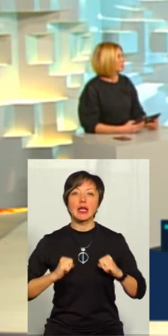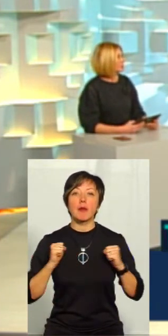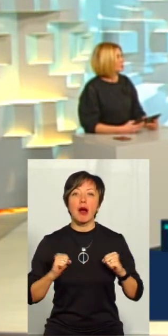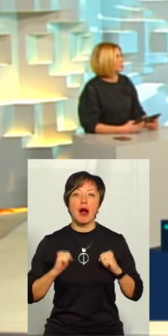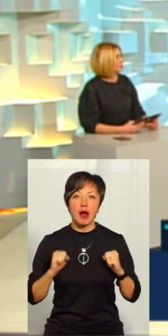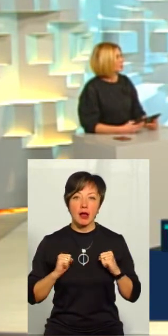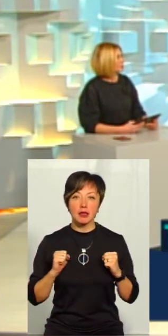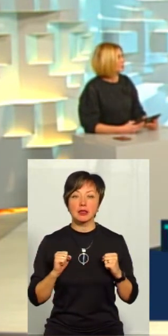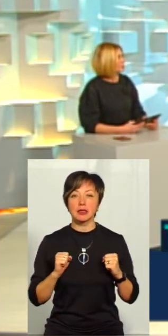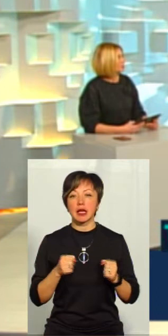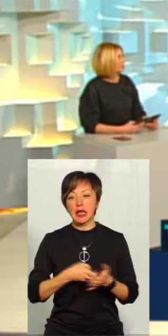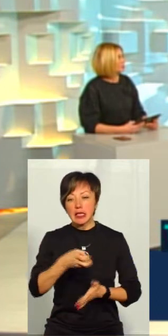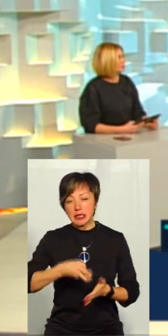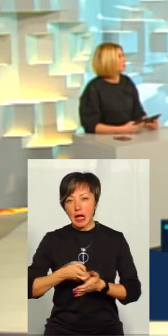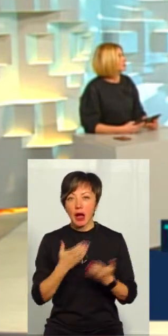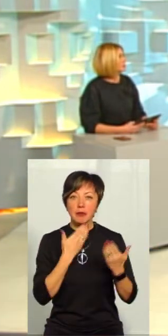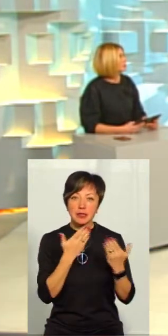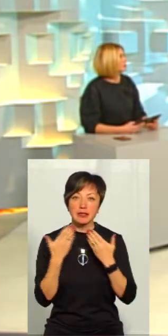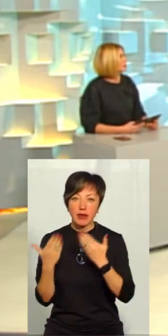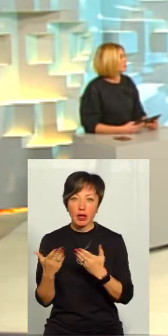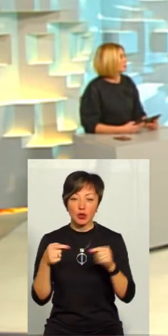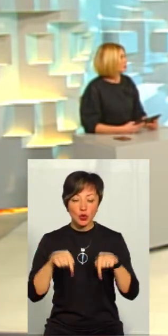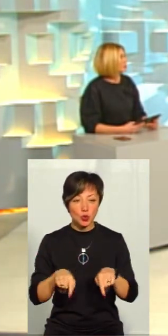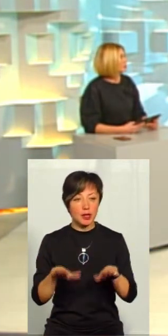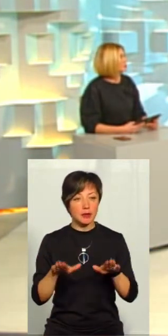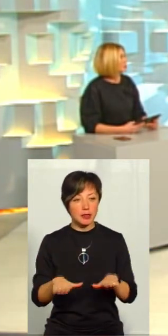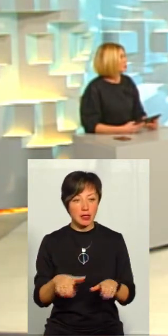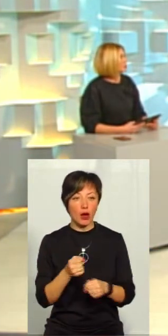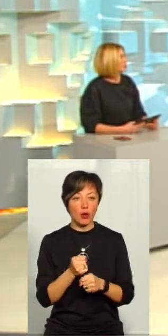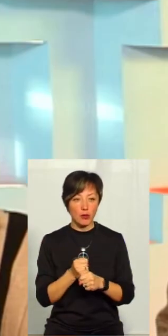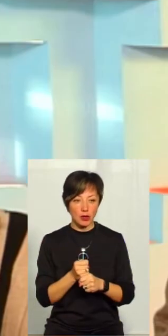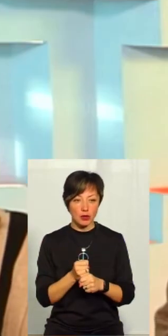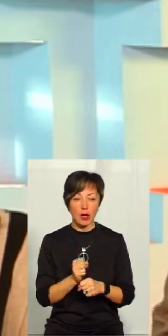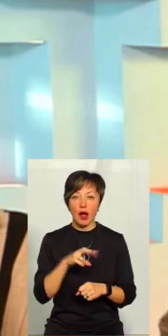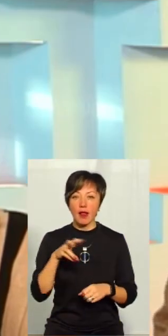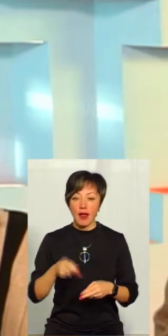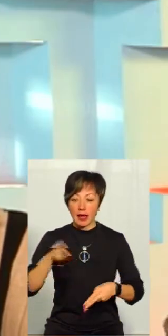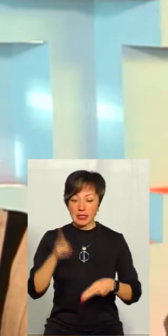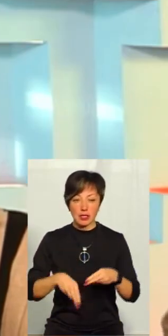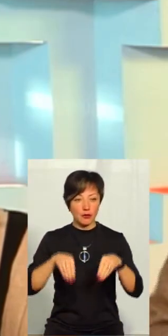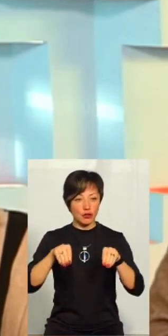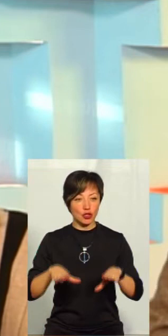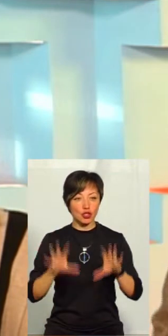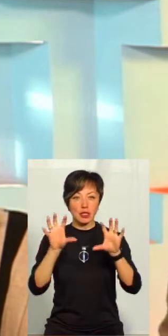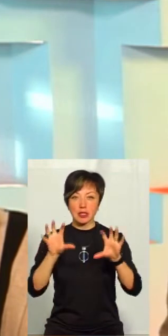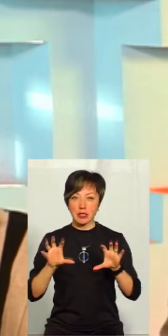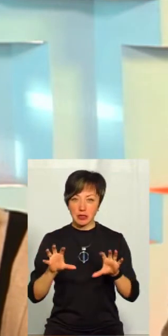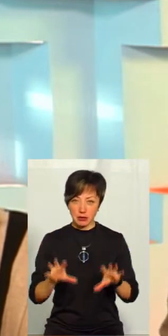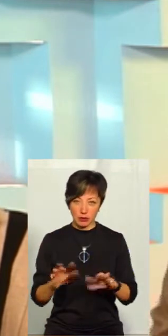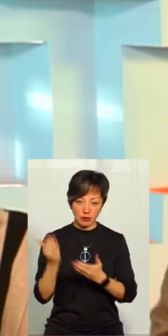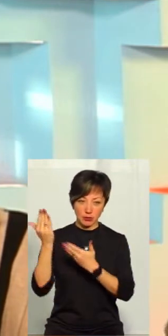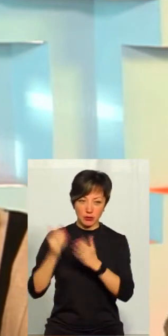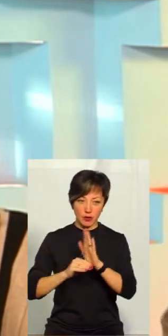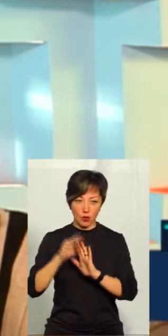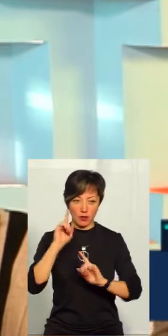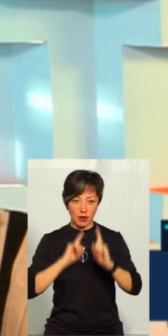Намагалися листами, зверненнями. Тобто, то, що тут на місцях, то робилося. Але кінцеве рішення законодавець. Тобто,